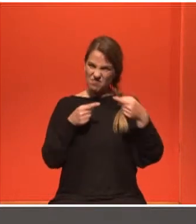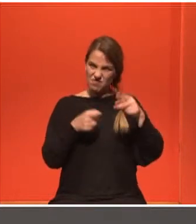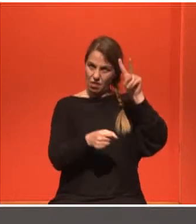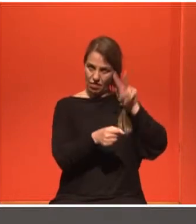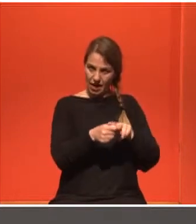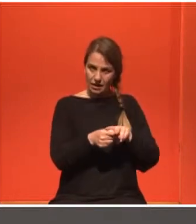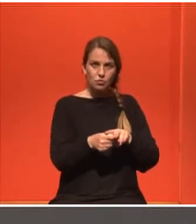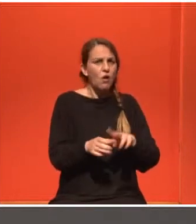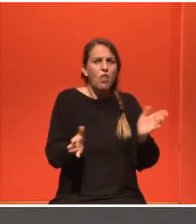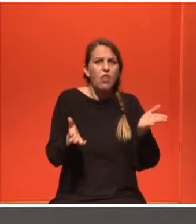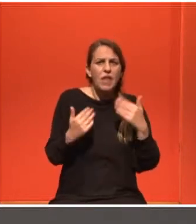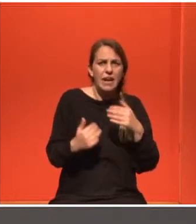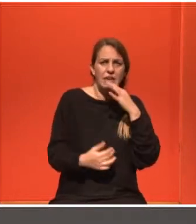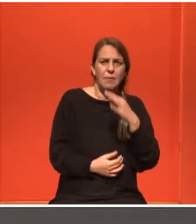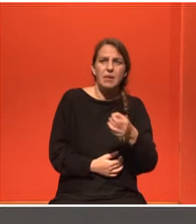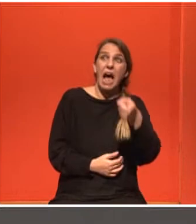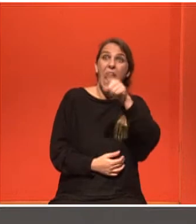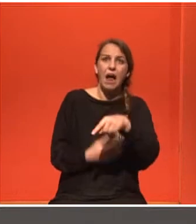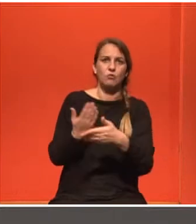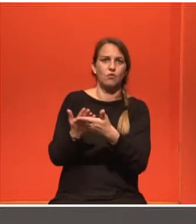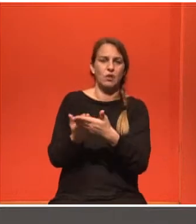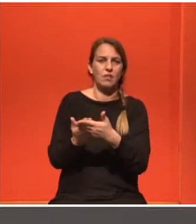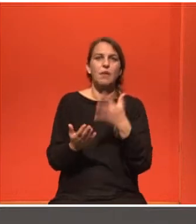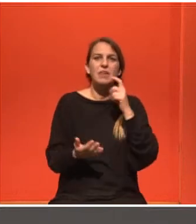διαφορετικοί τρόποι να φτάσεις στο ίδιο σημείο.